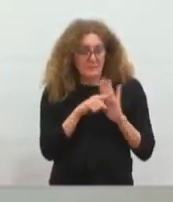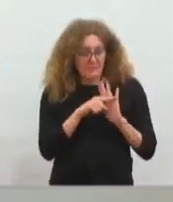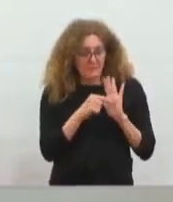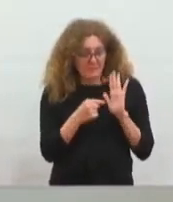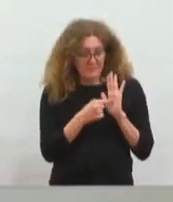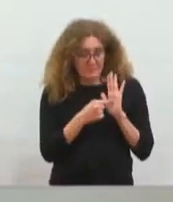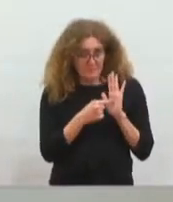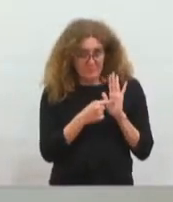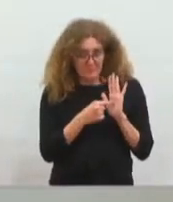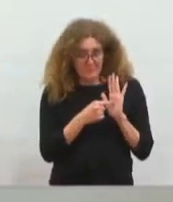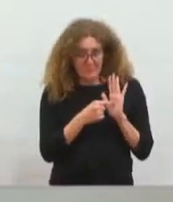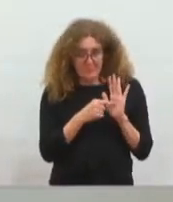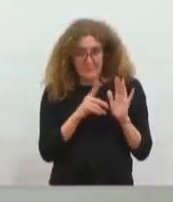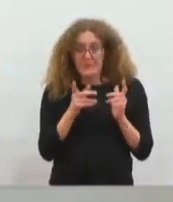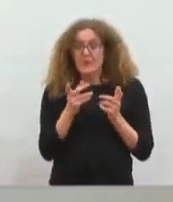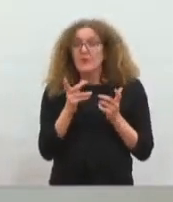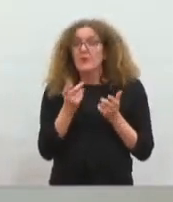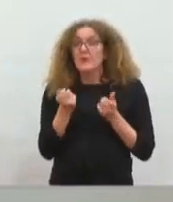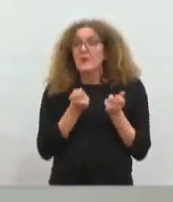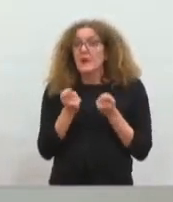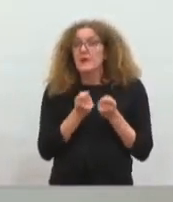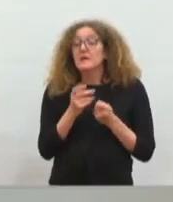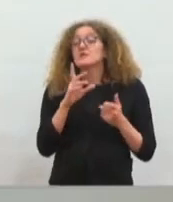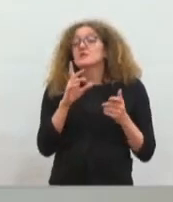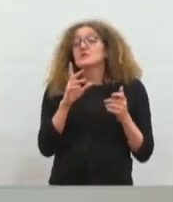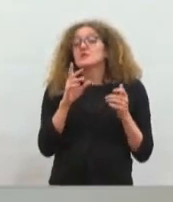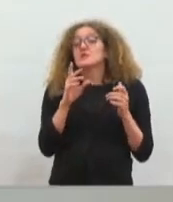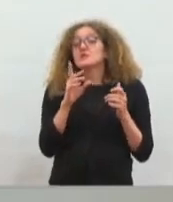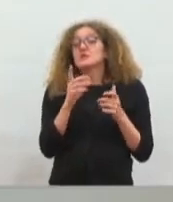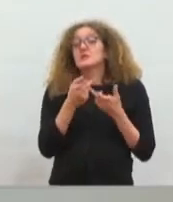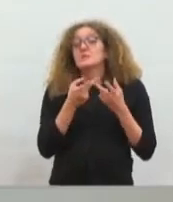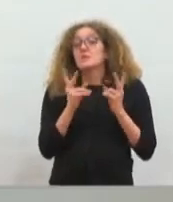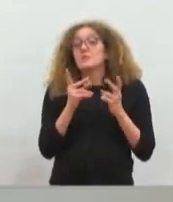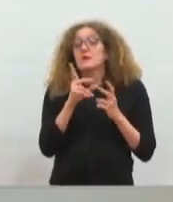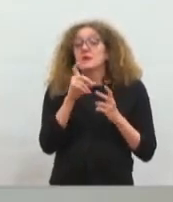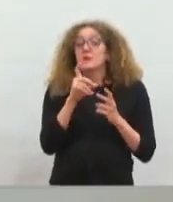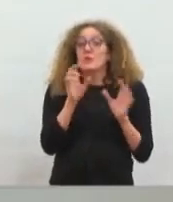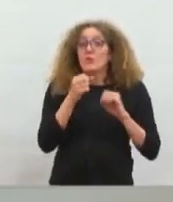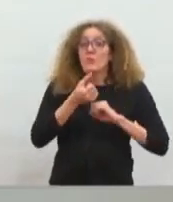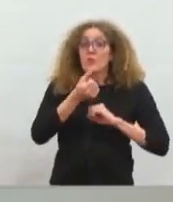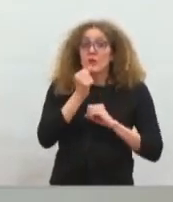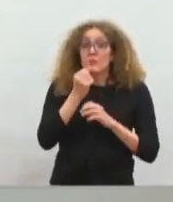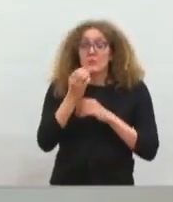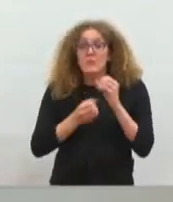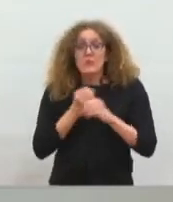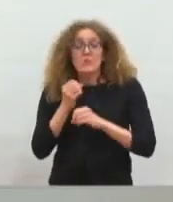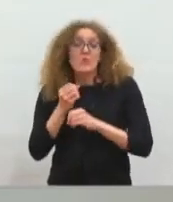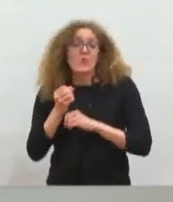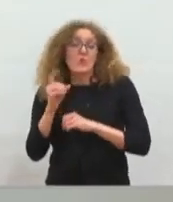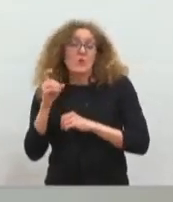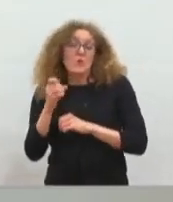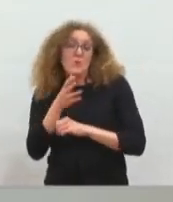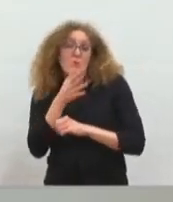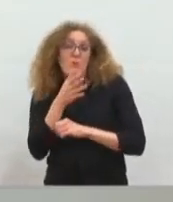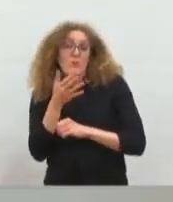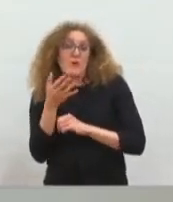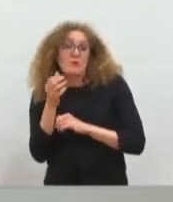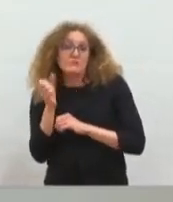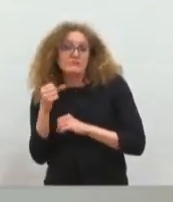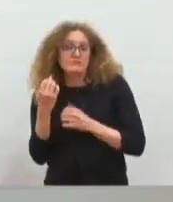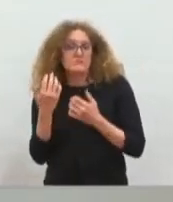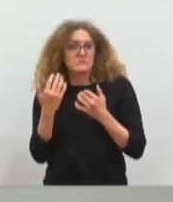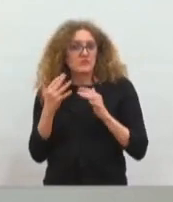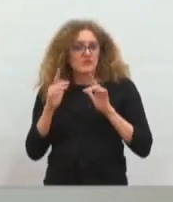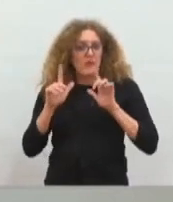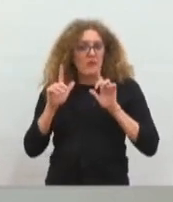c'est la régie publique de l'eau potable et eau brute qui existe et qui, de l'avis général, a prouvé son caractère performant.